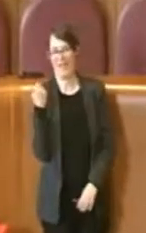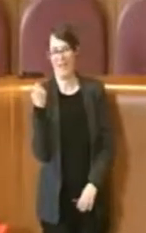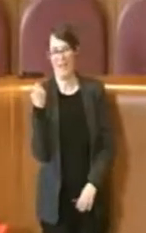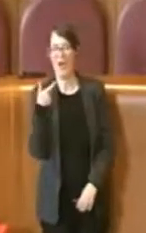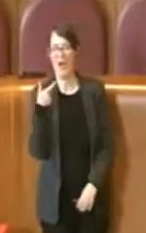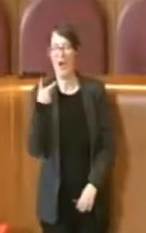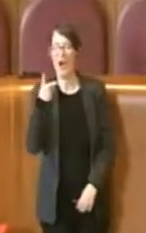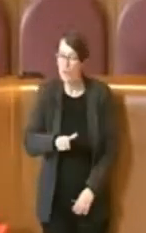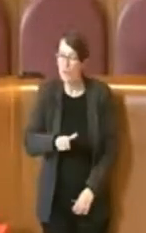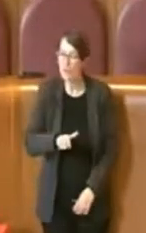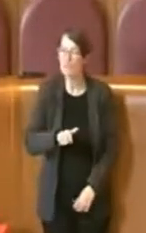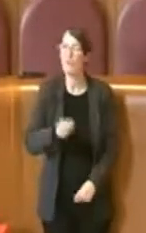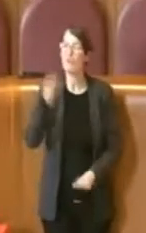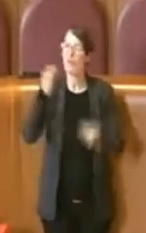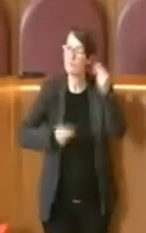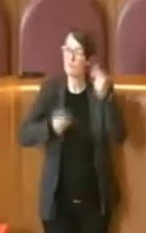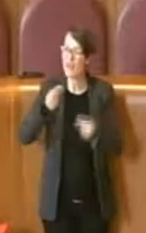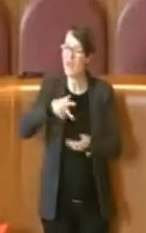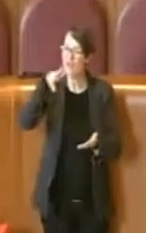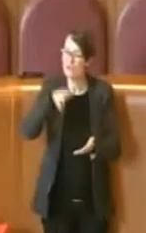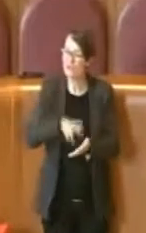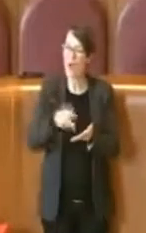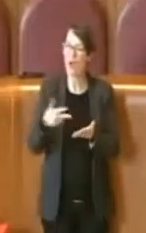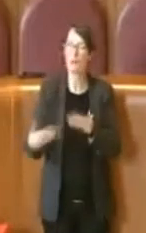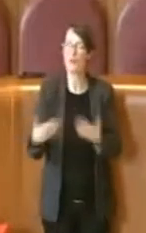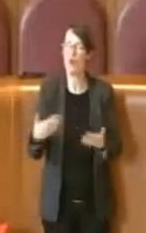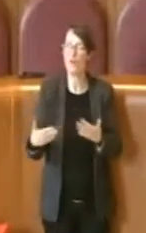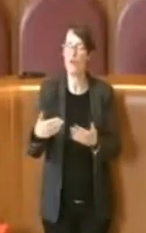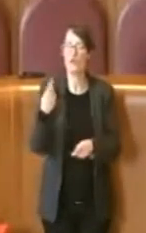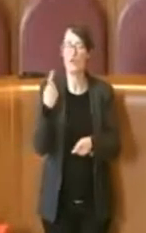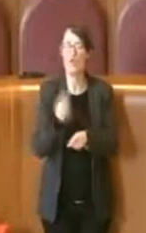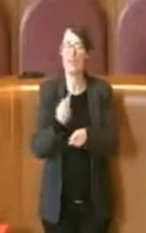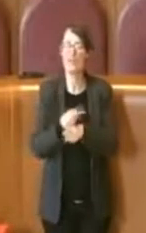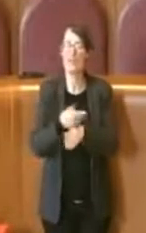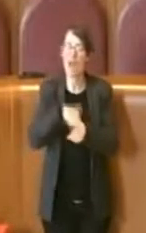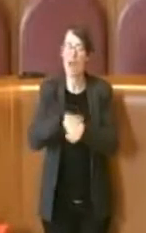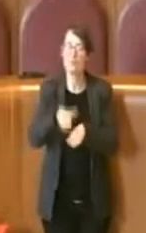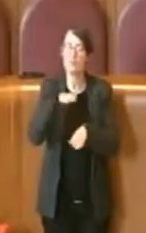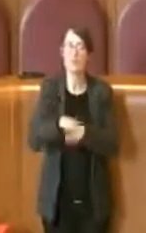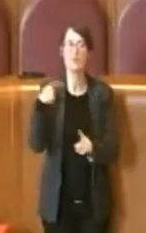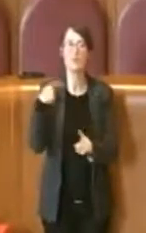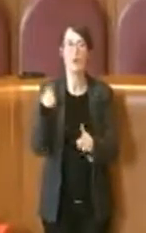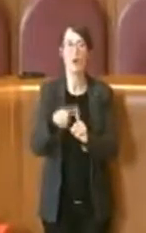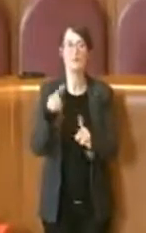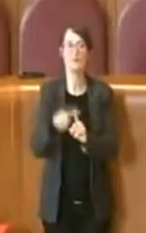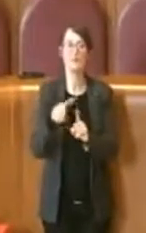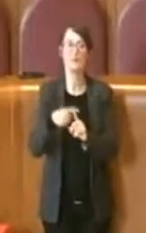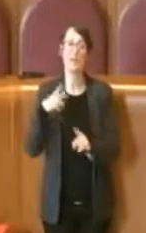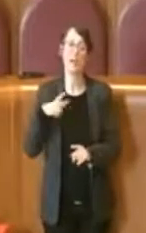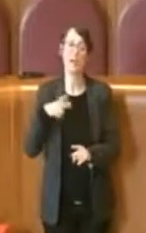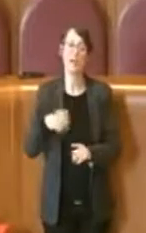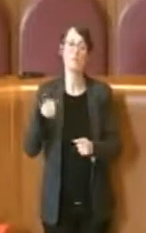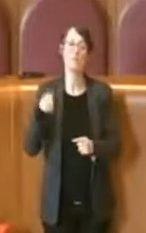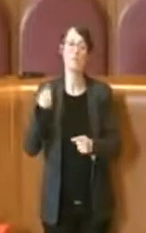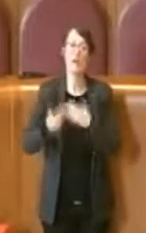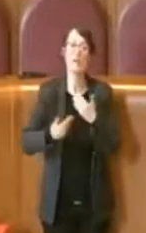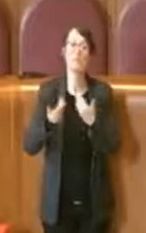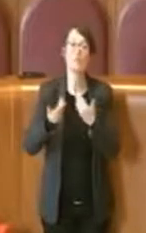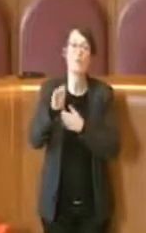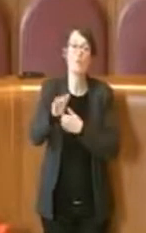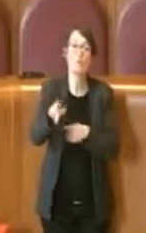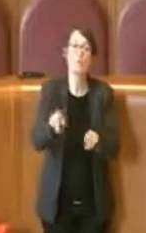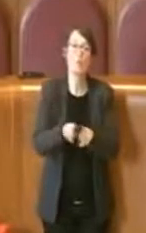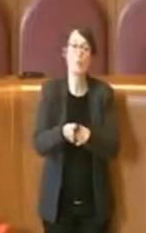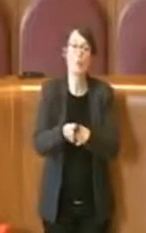tempo, che rimanga anche in futuro qualora non fossimo noi a continuare a governare la città. Perché da una buona programmazione, dall